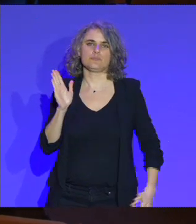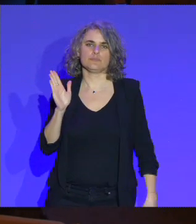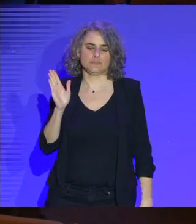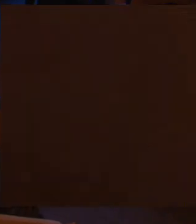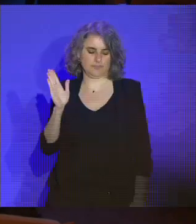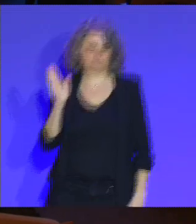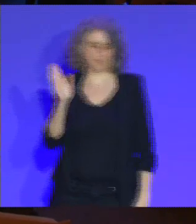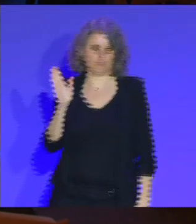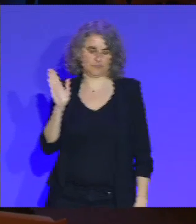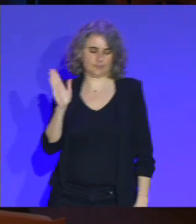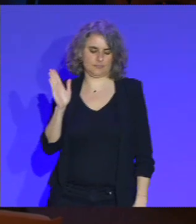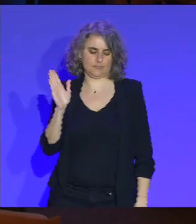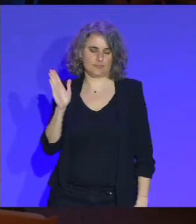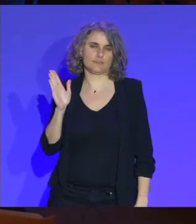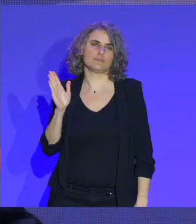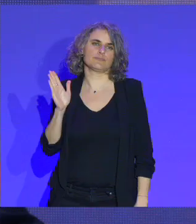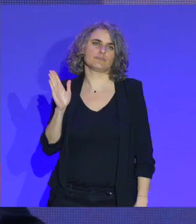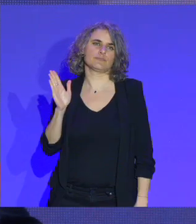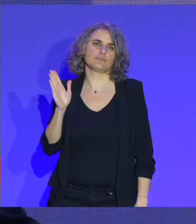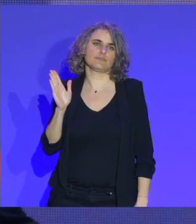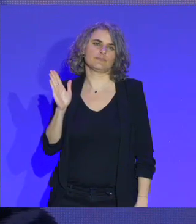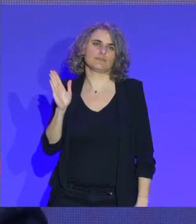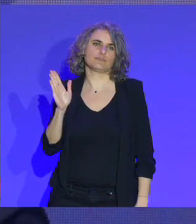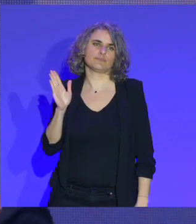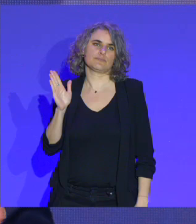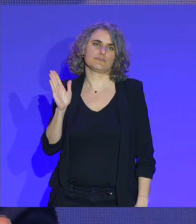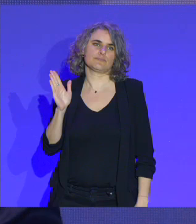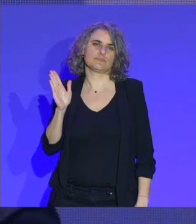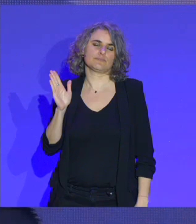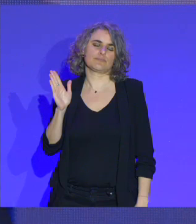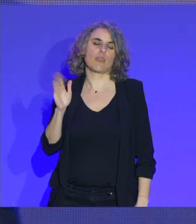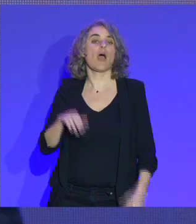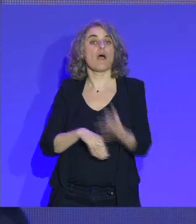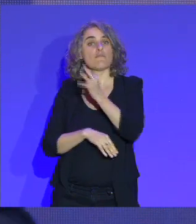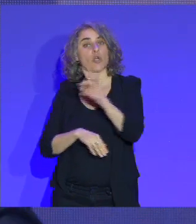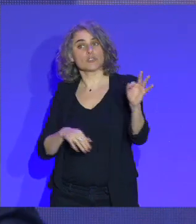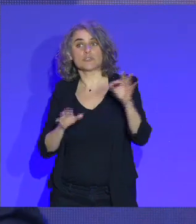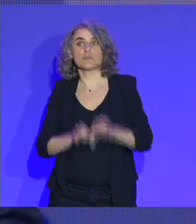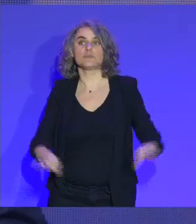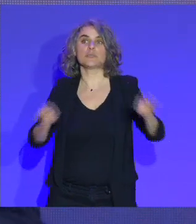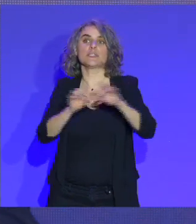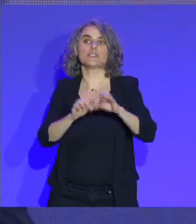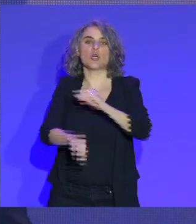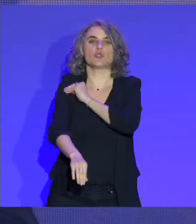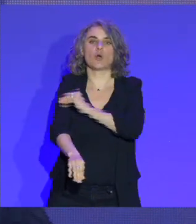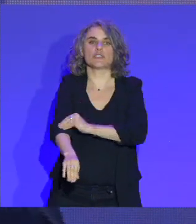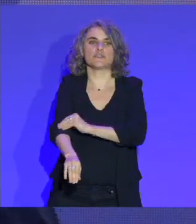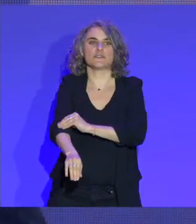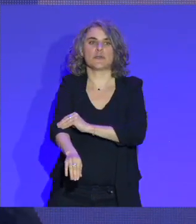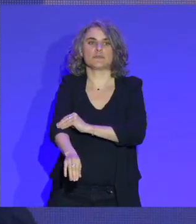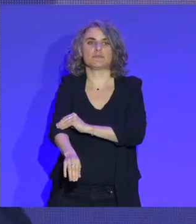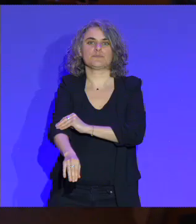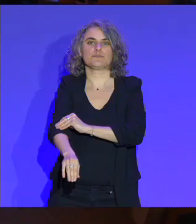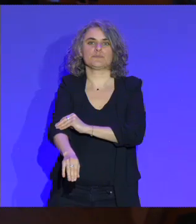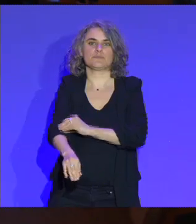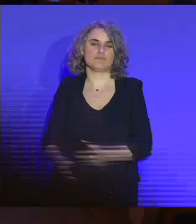France est un grand pays sportif ? Il n pas de doute là-dessus, mais c'est un peu les résultats qu'on affichera, la dynamique,